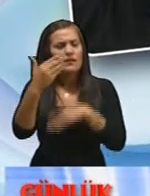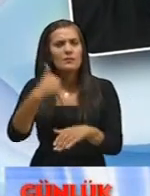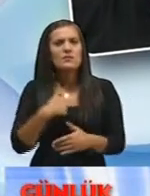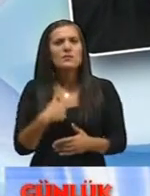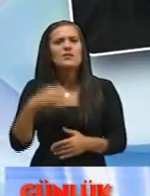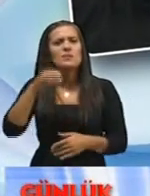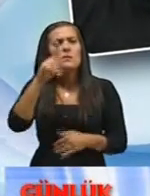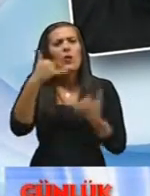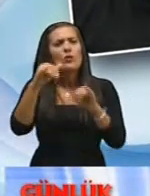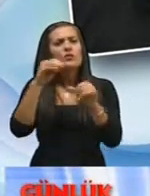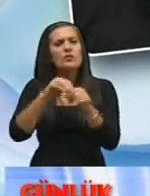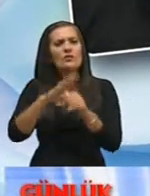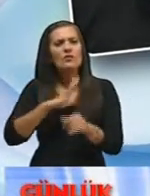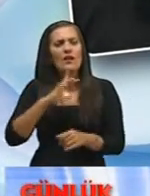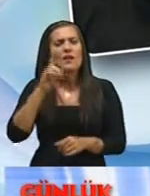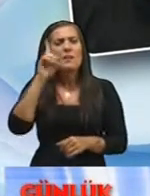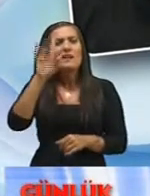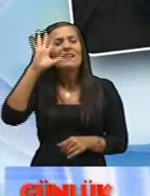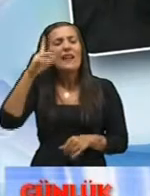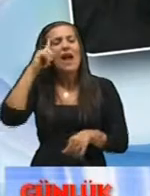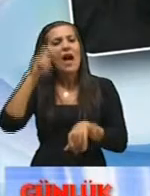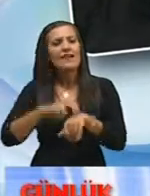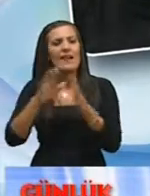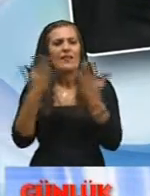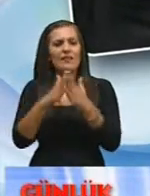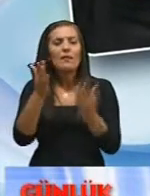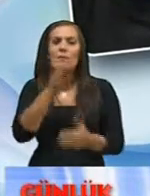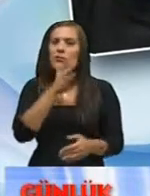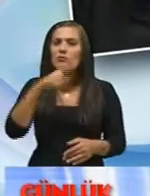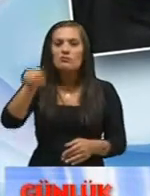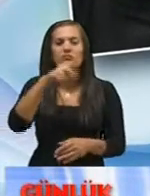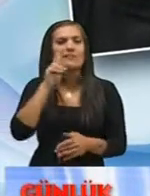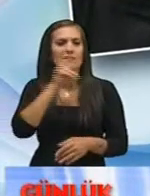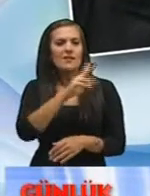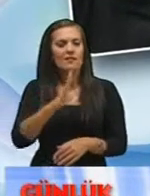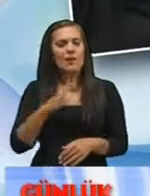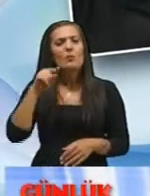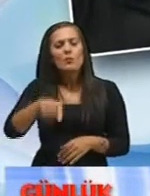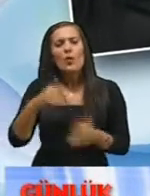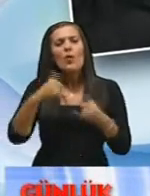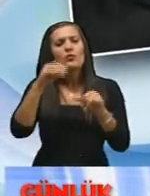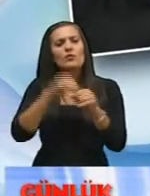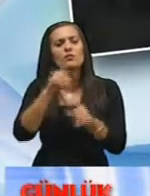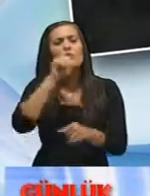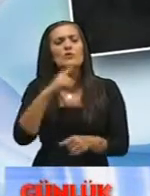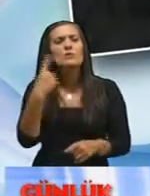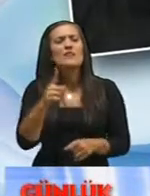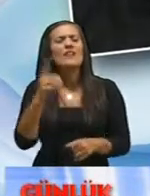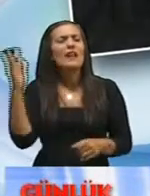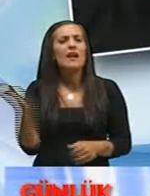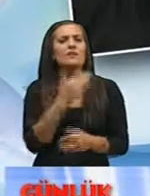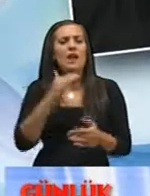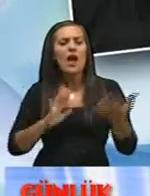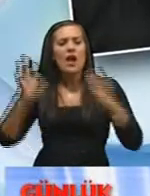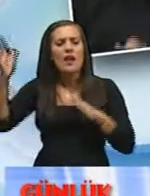bize şimdi bir oyunumuz var bir derinin natra defteri biliyorsunuz belki de izlediğiniz bu oyunda yüz binlerce hareket